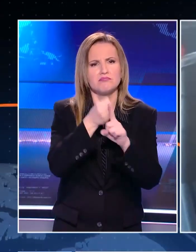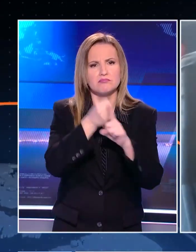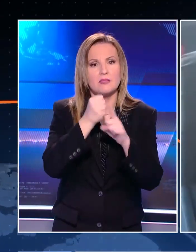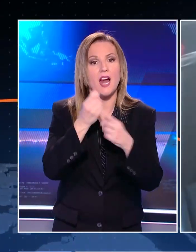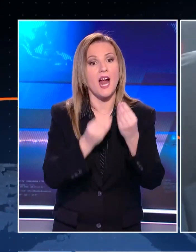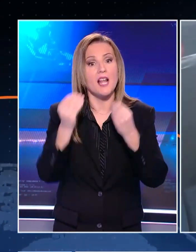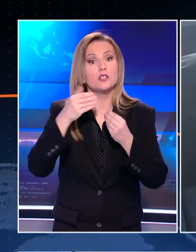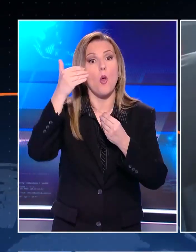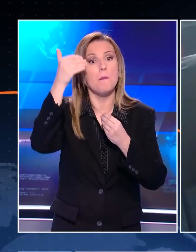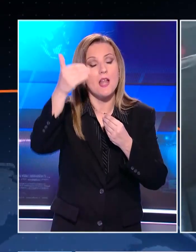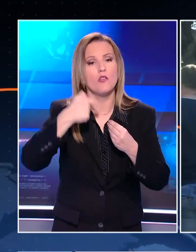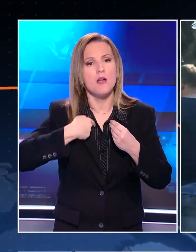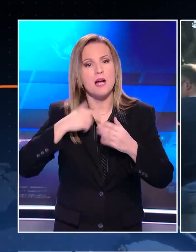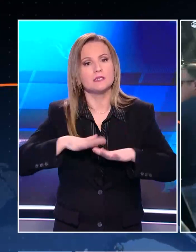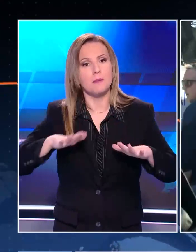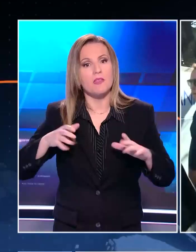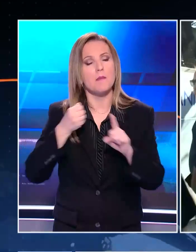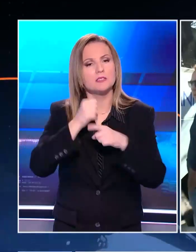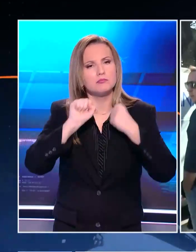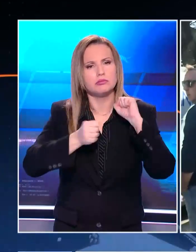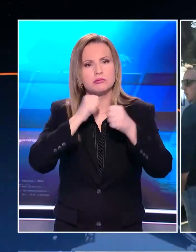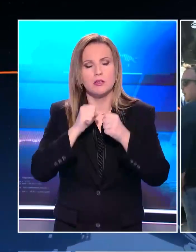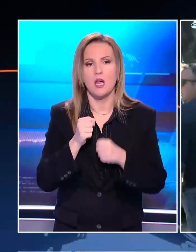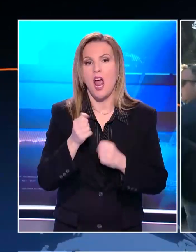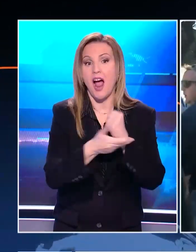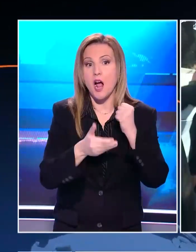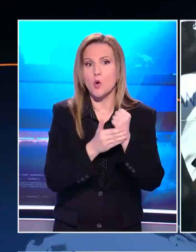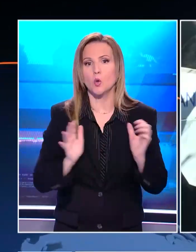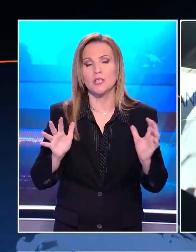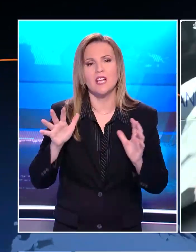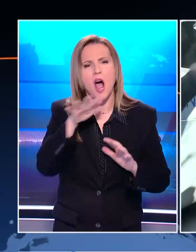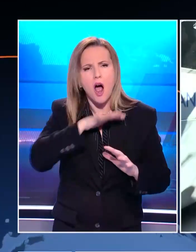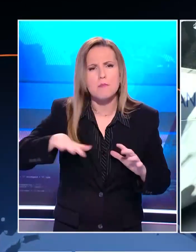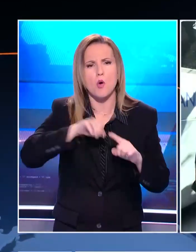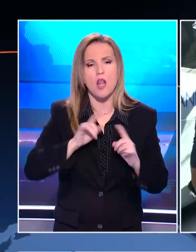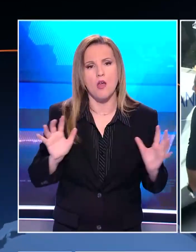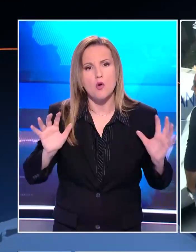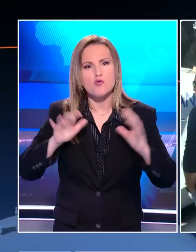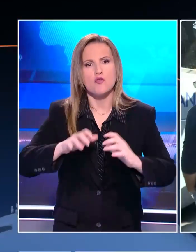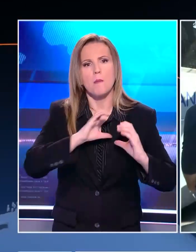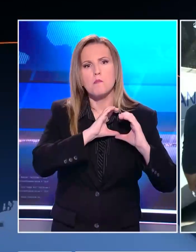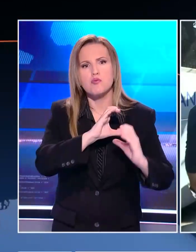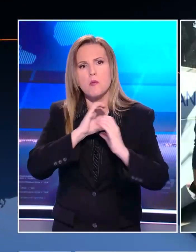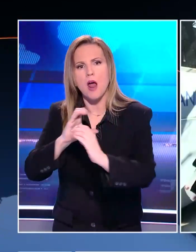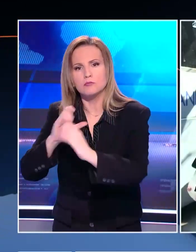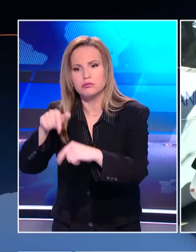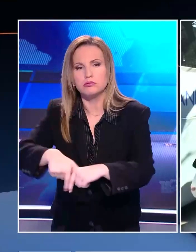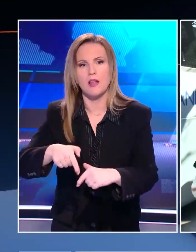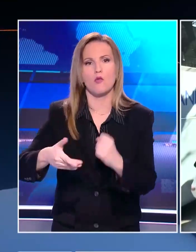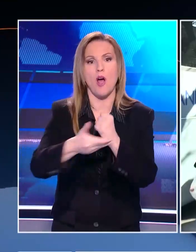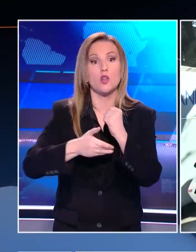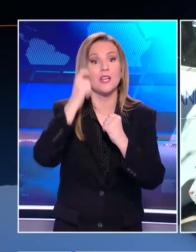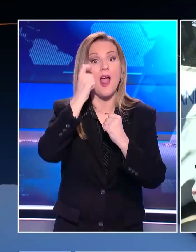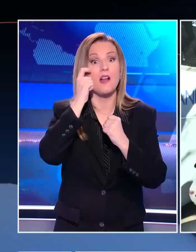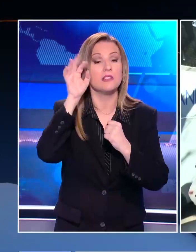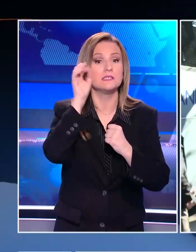μέλλον για μας, για τα παιδιά μας. Αγρότες από όλη την Ελλάδα καταφθάνουν με λεωφορία στη Θεσσαλονίκη για την Αγκρότικα, θέλοντας να στείλουν ένα μήνυμα ενότητας,